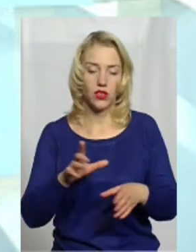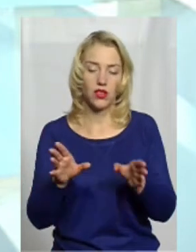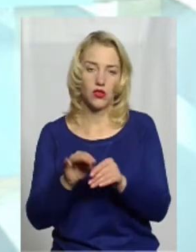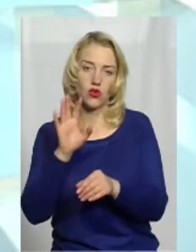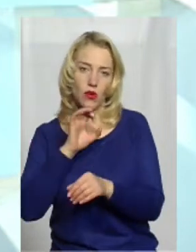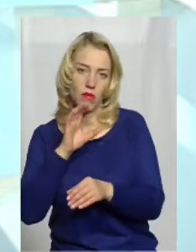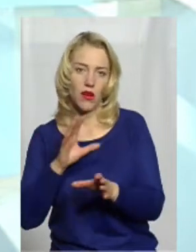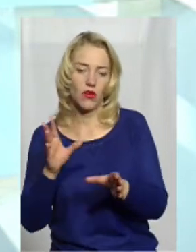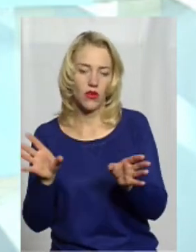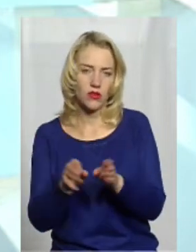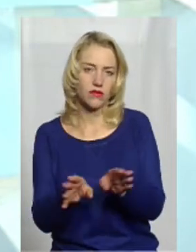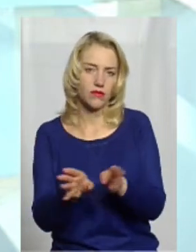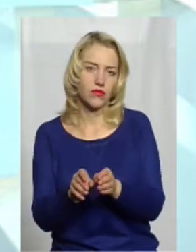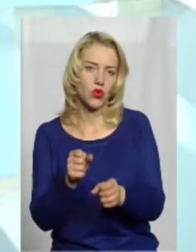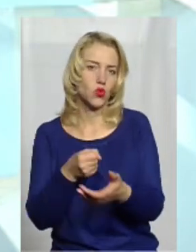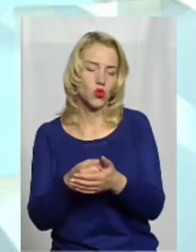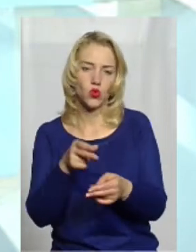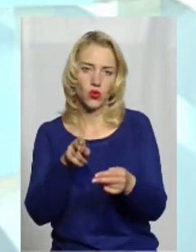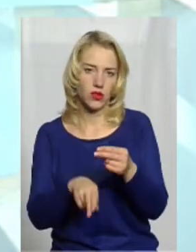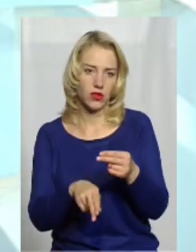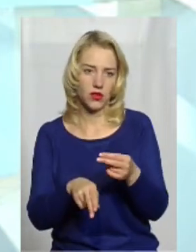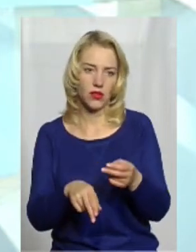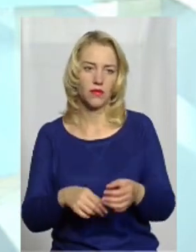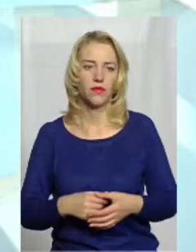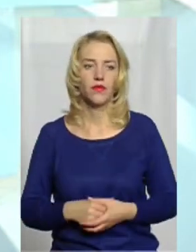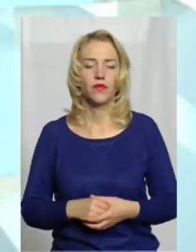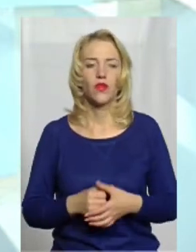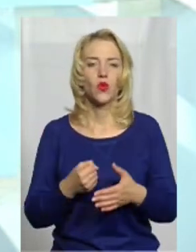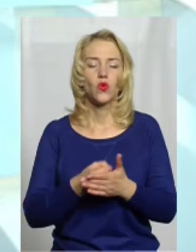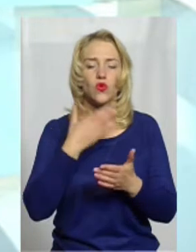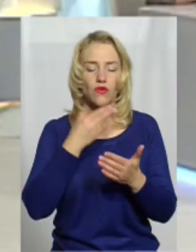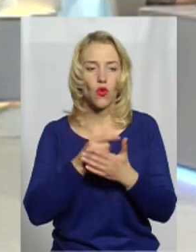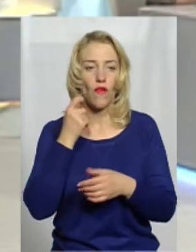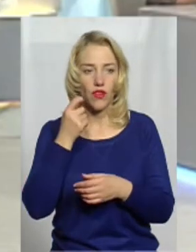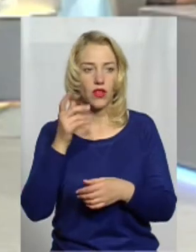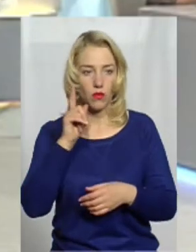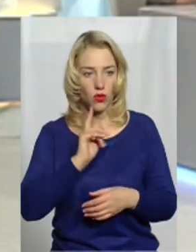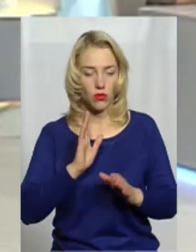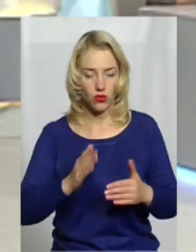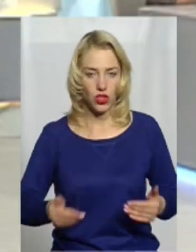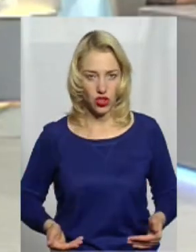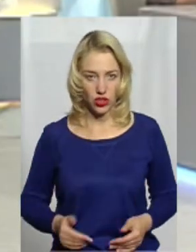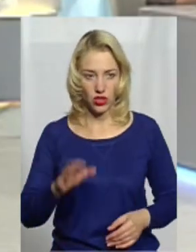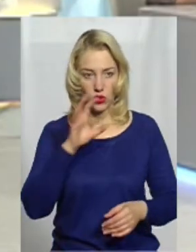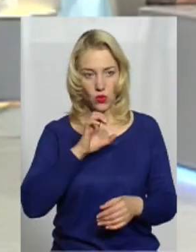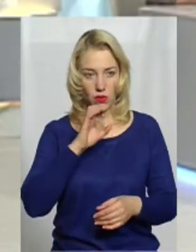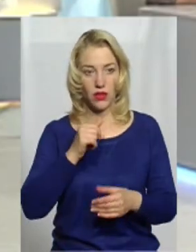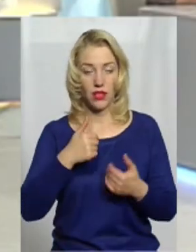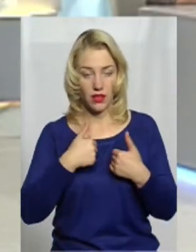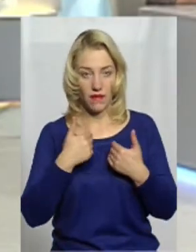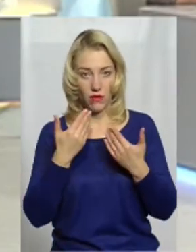початку працювали разом і до кінця, до свого віку, поки вона буде жити. І от я